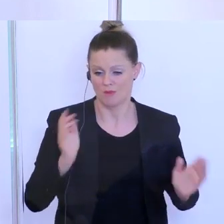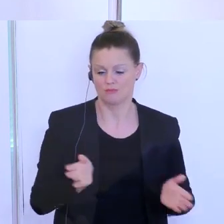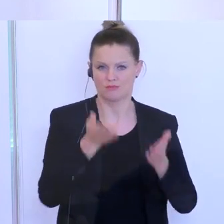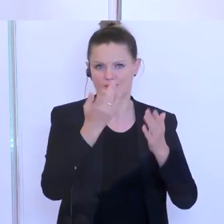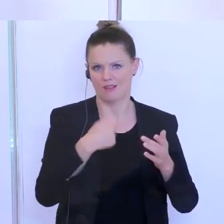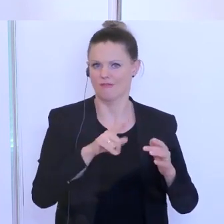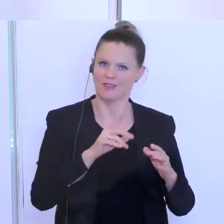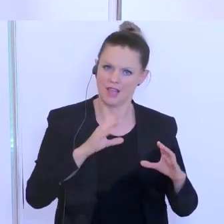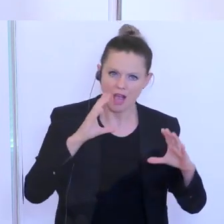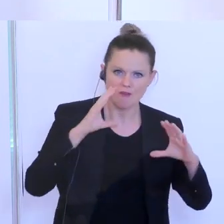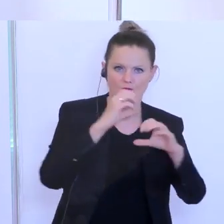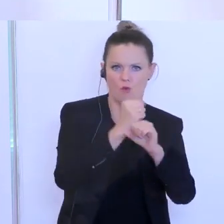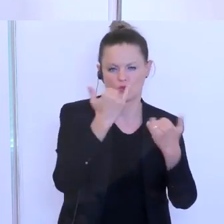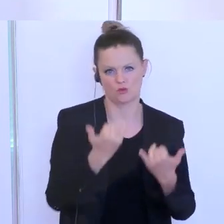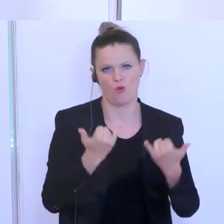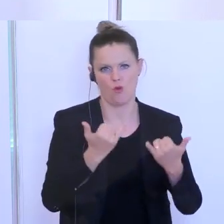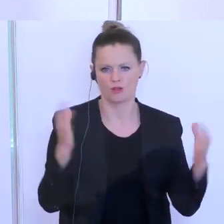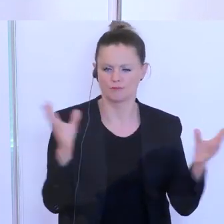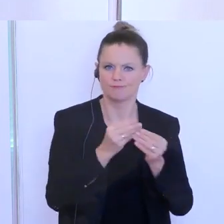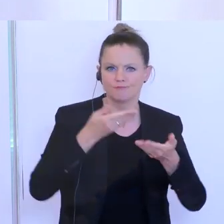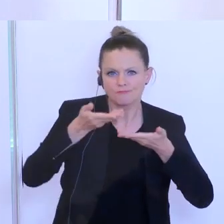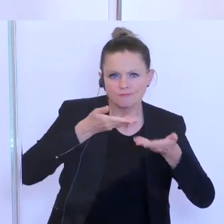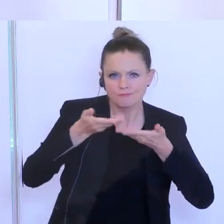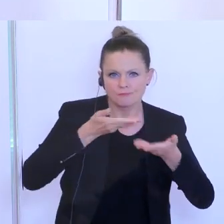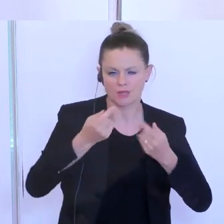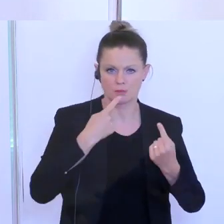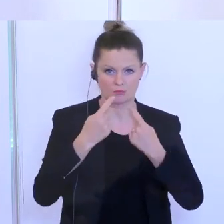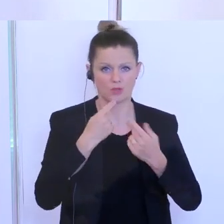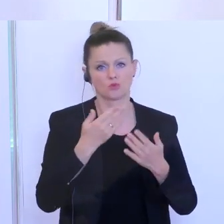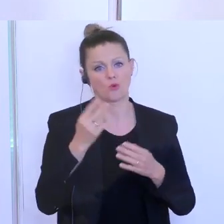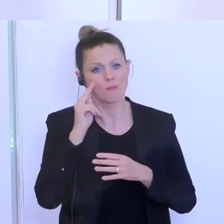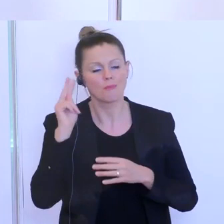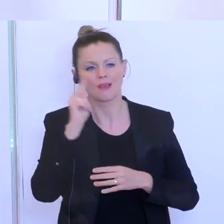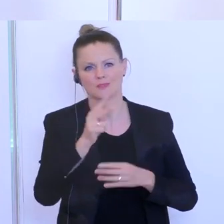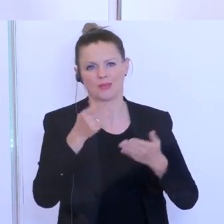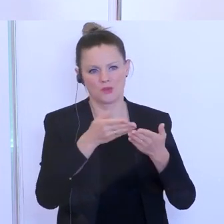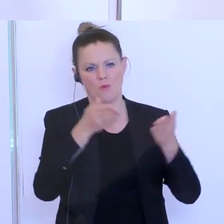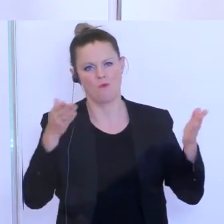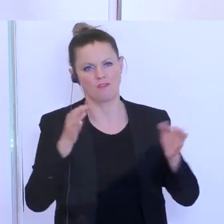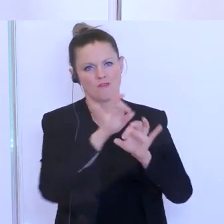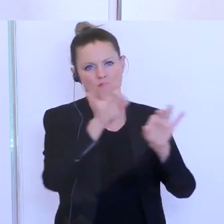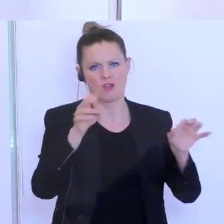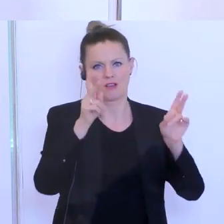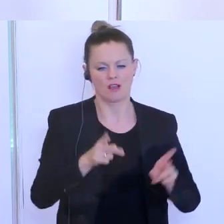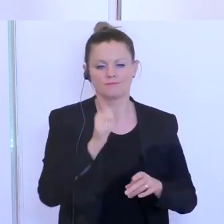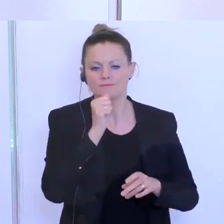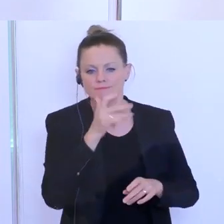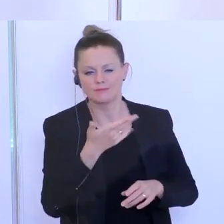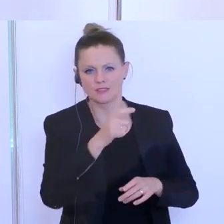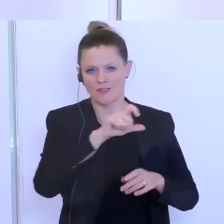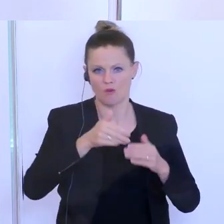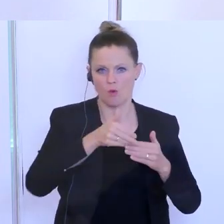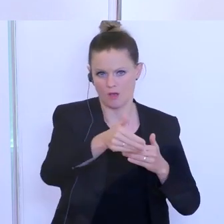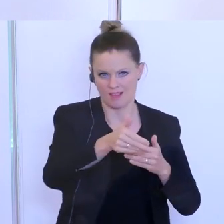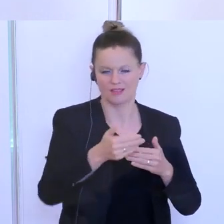im Hauptfokus der heutigen gemeinsamen Beschäftigung, diese Perspektive aufmachen zu können und in den nächsten paar Tagen und zwei Wochen